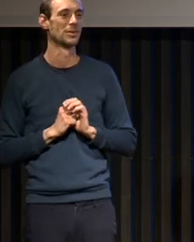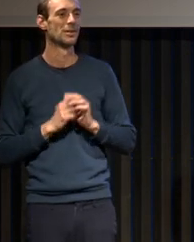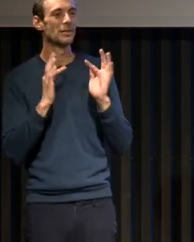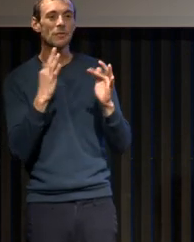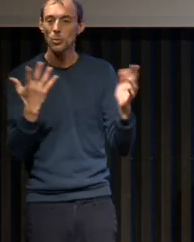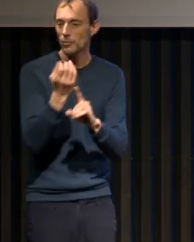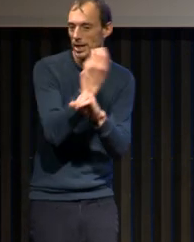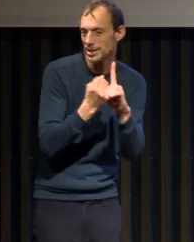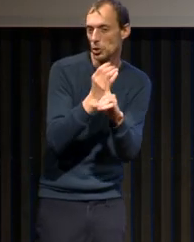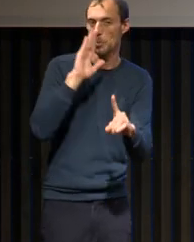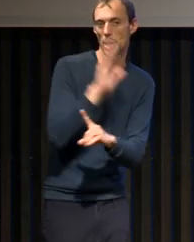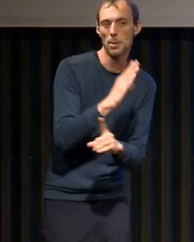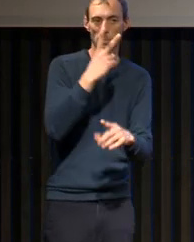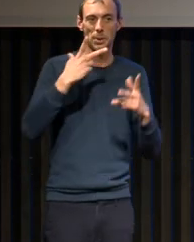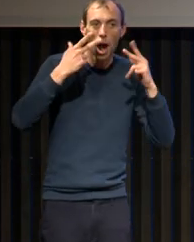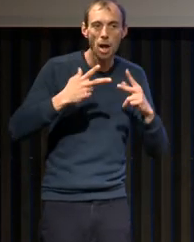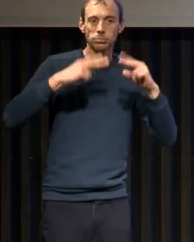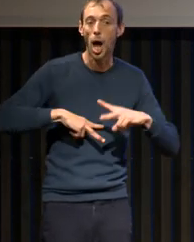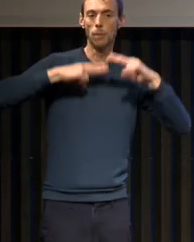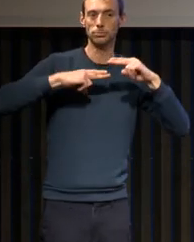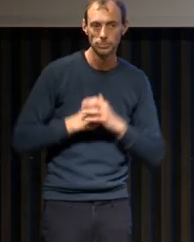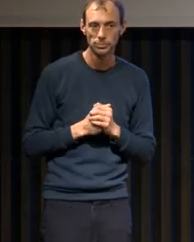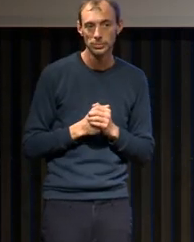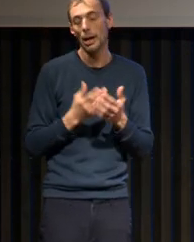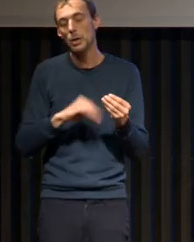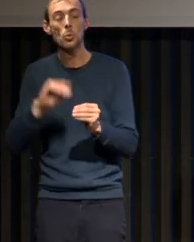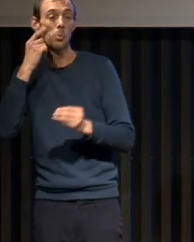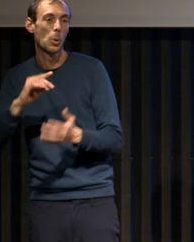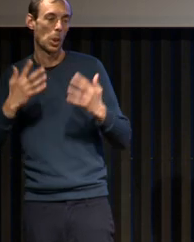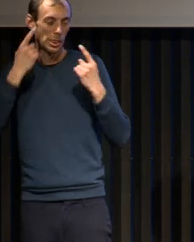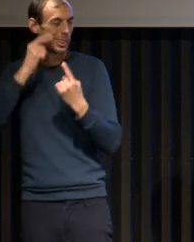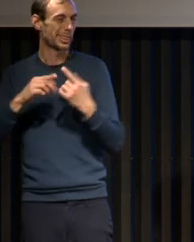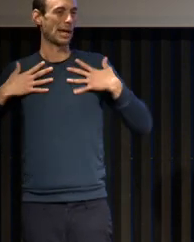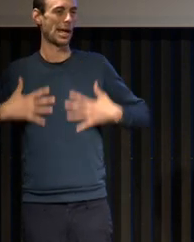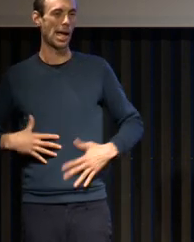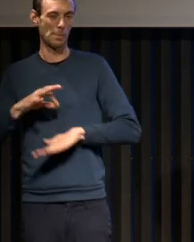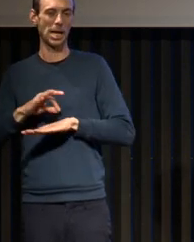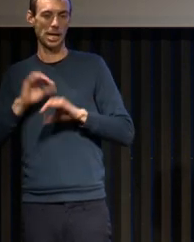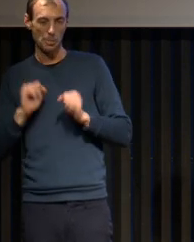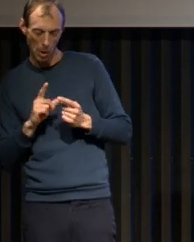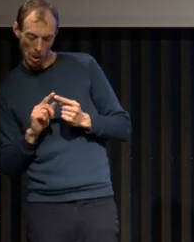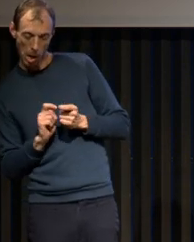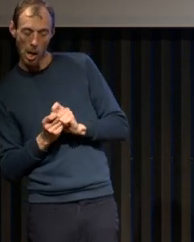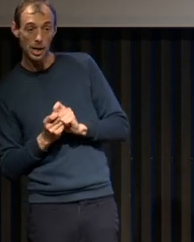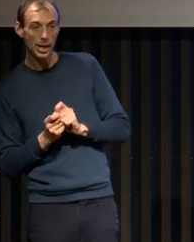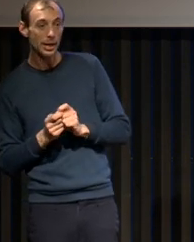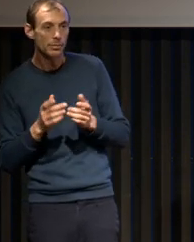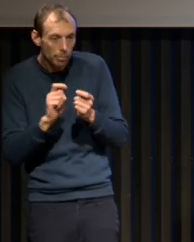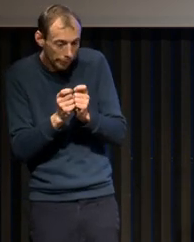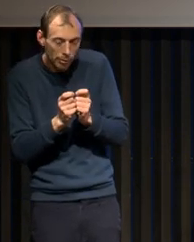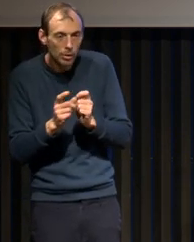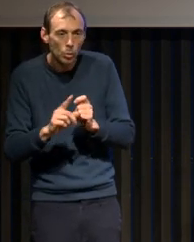surtout pour fournir une explication supplémentaire aux mécanismes physiopathogéniques du syndrome de Picouic. En fait, ces retouches, c'est un renversement complet.